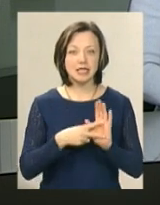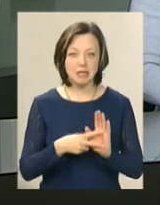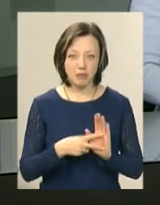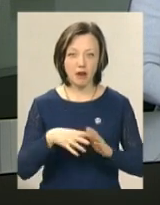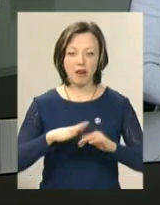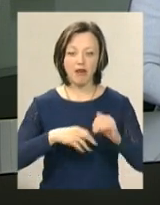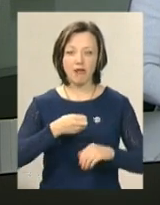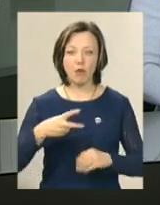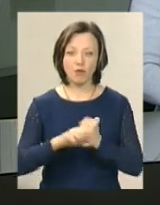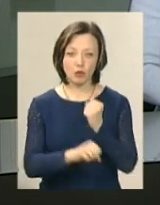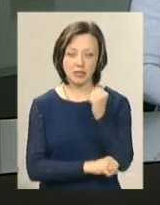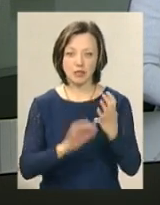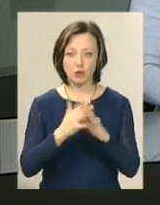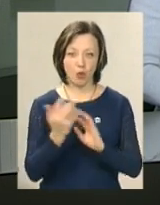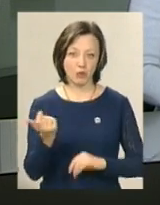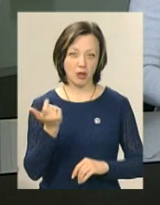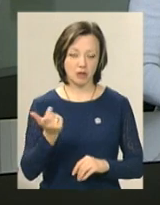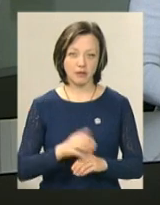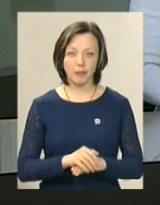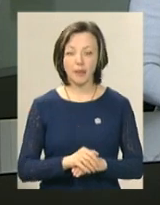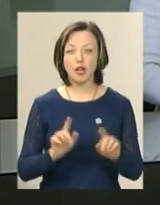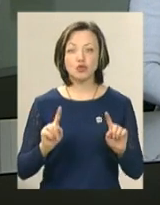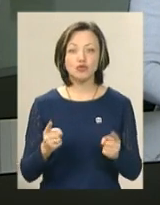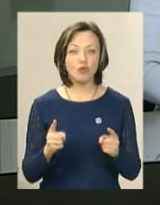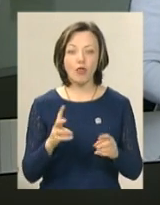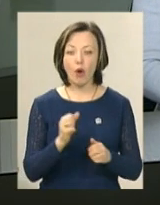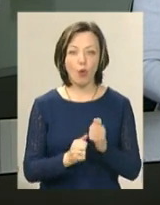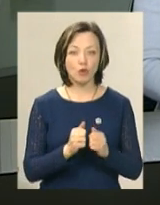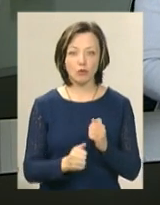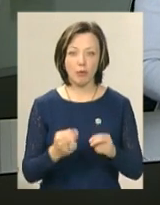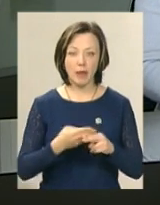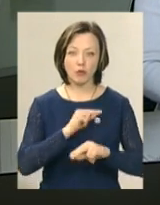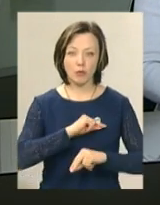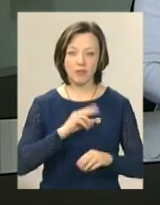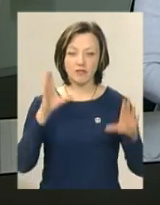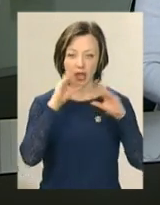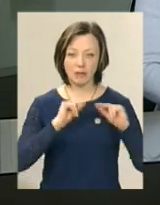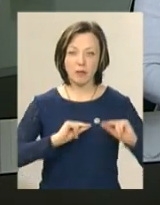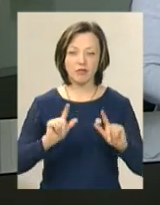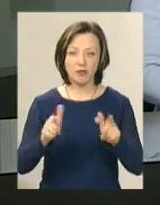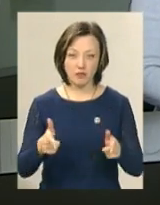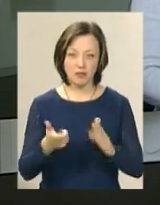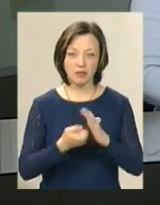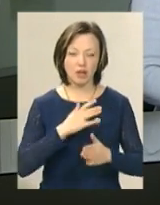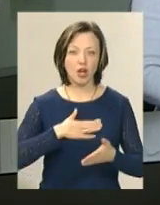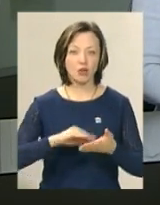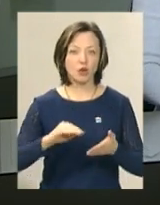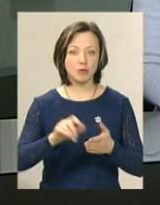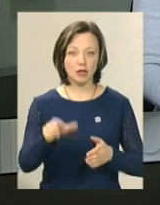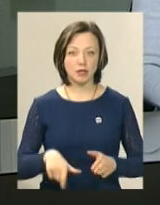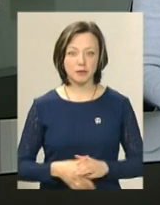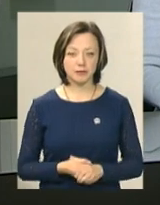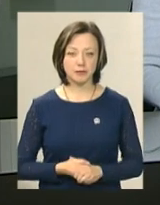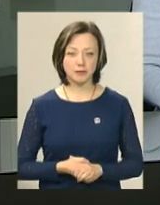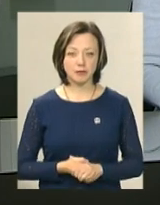кваліфікованих робітників сільського господарства. Чому не кожному безробітному вдається працевлаштуватися, дізнавалась Ірина Аріон.